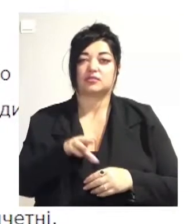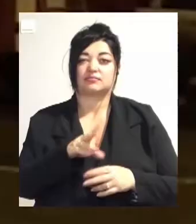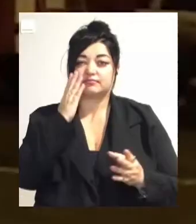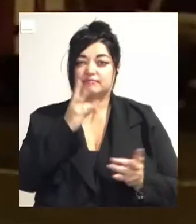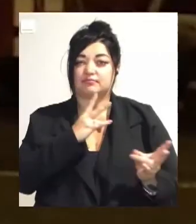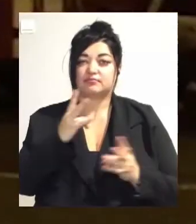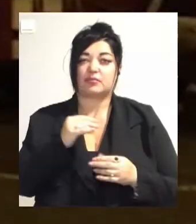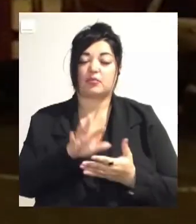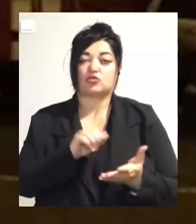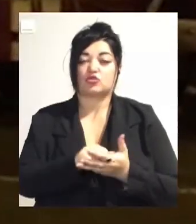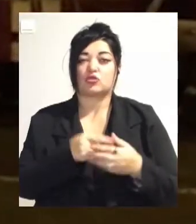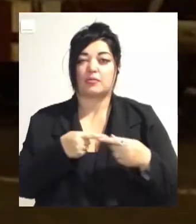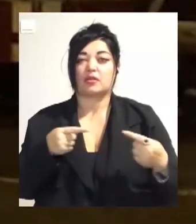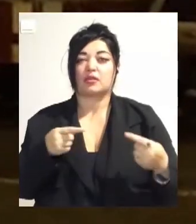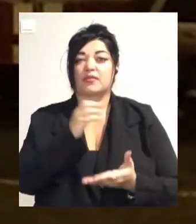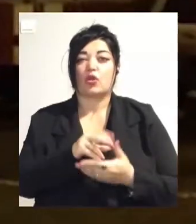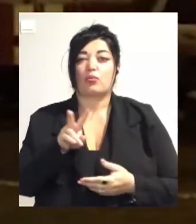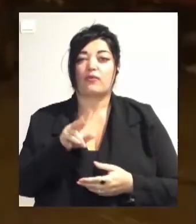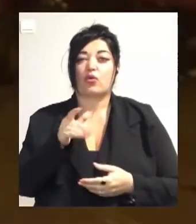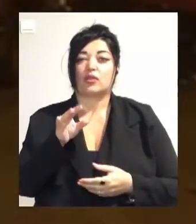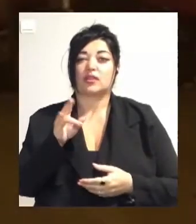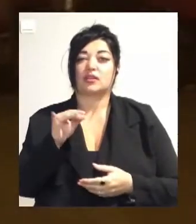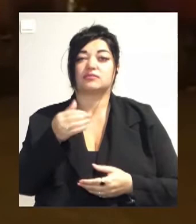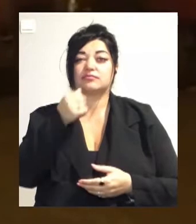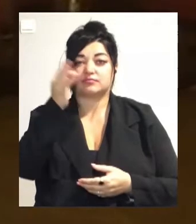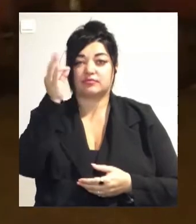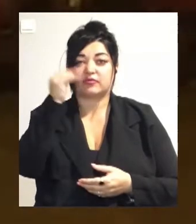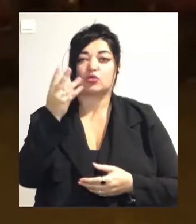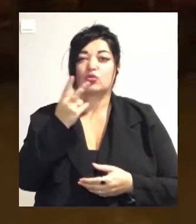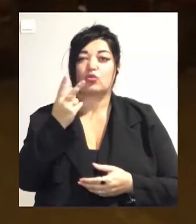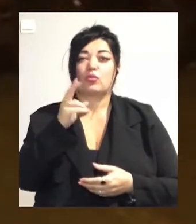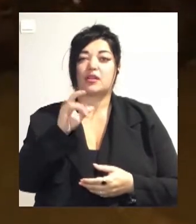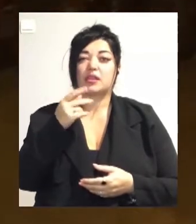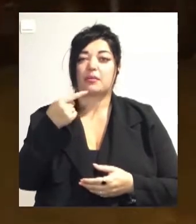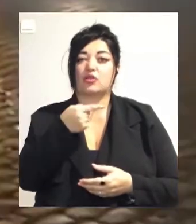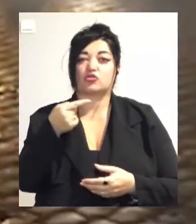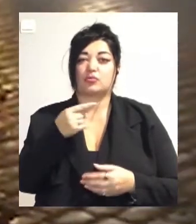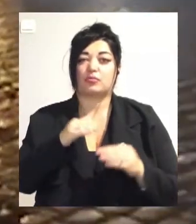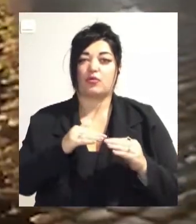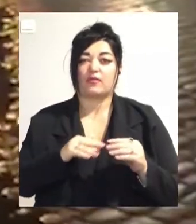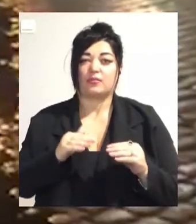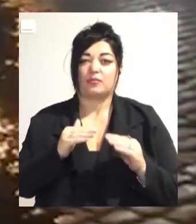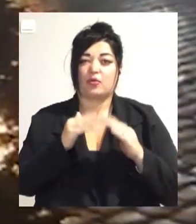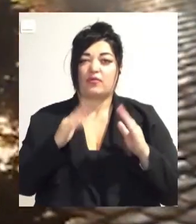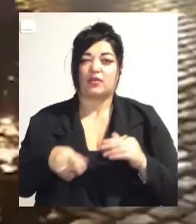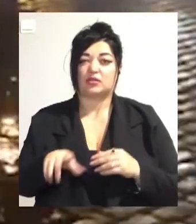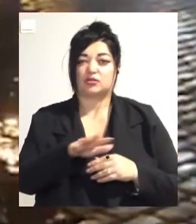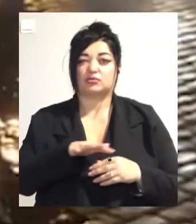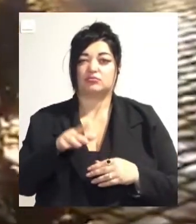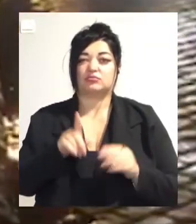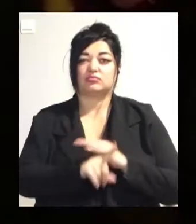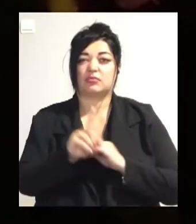Гордієвська. Нагадаємо, вчора, 2 березня, на першому поверхі житлового будинку на Пушкінській 5 сталася пожежа. Про це розказала